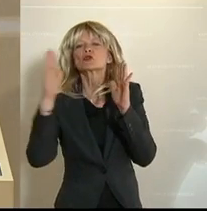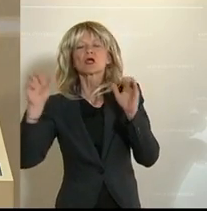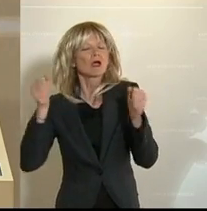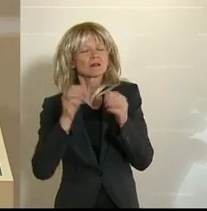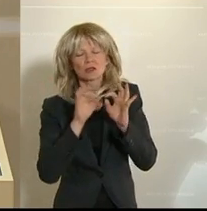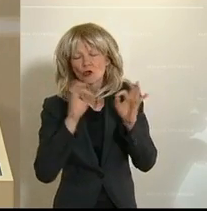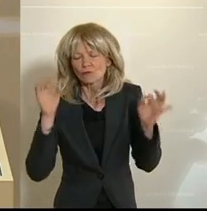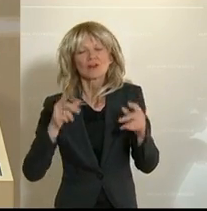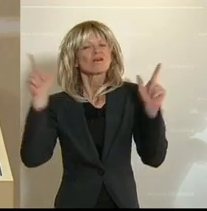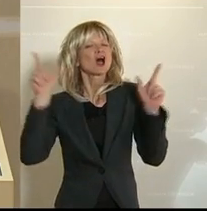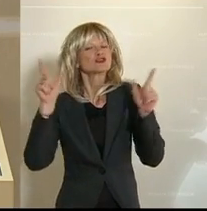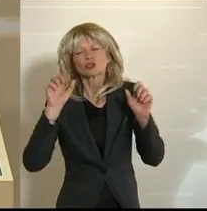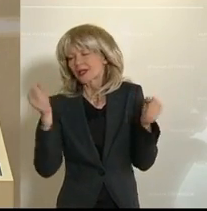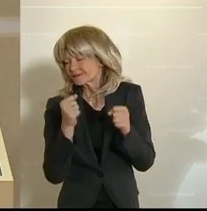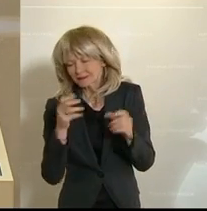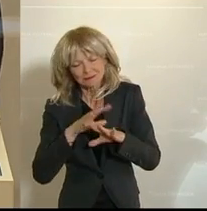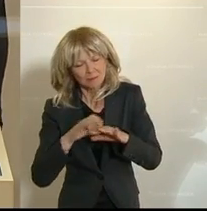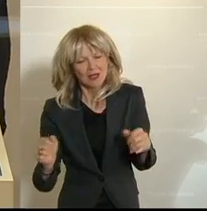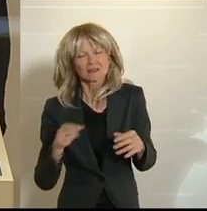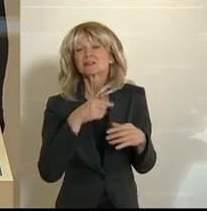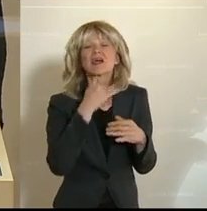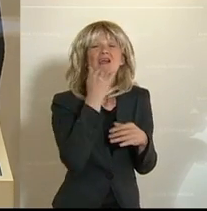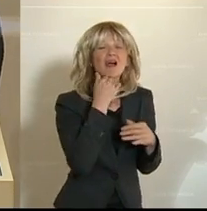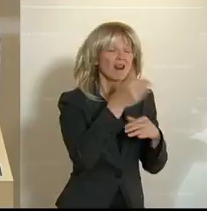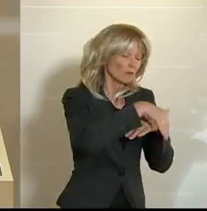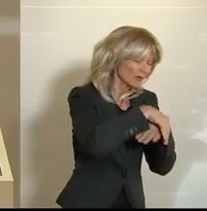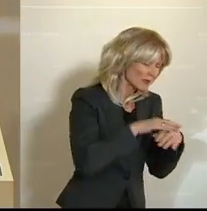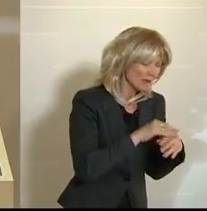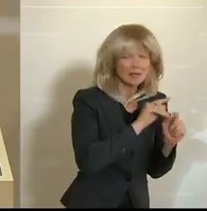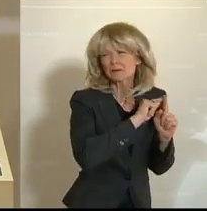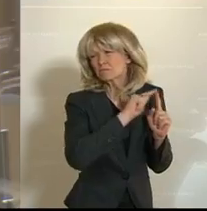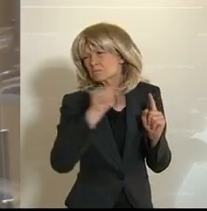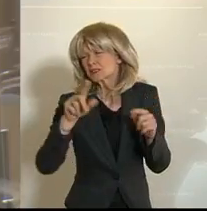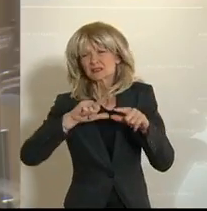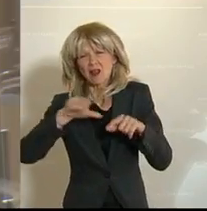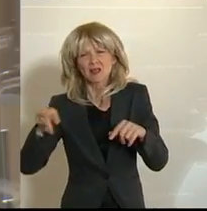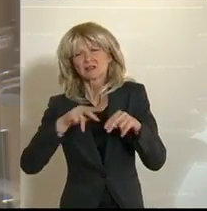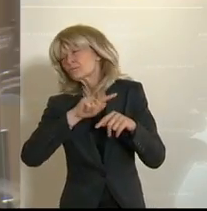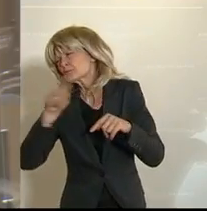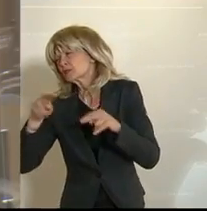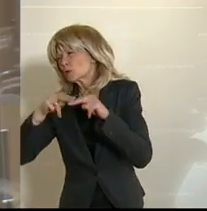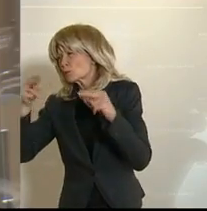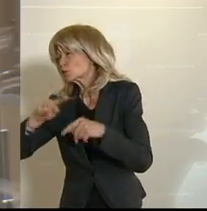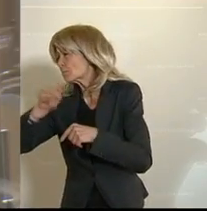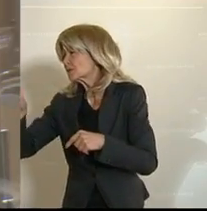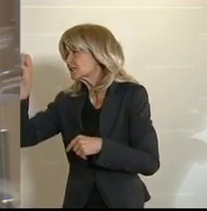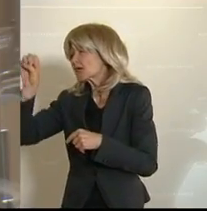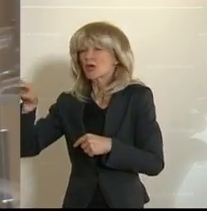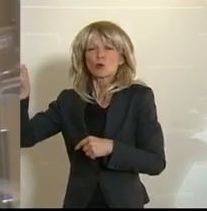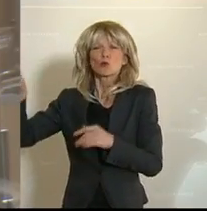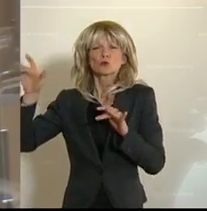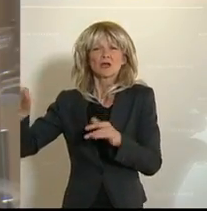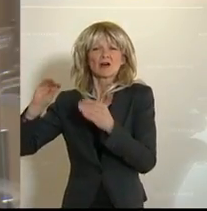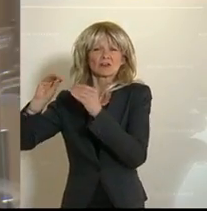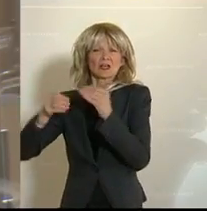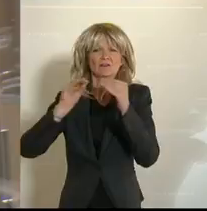Veranstaltungen konnten nicht stattfinden. Und das geht von der Gemeinde über das Land, dem Bund bis hin zur EU, wo es Verträge gibt und